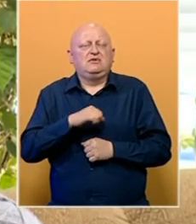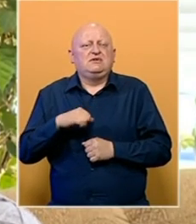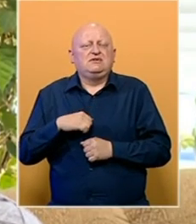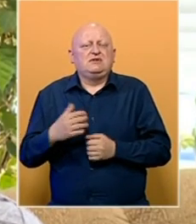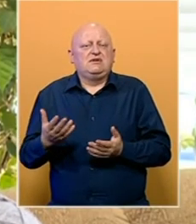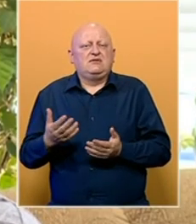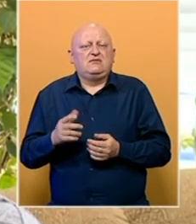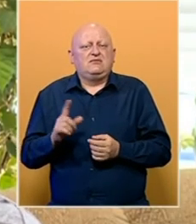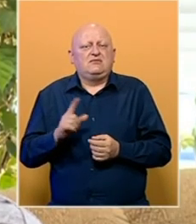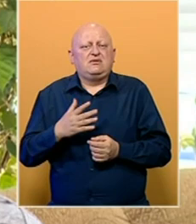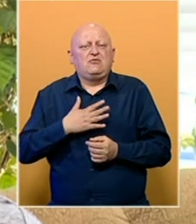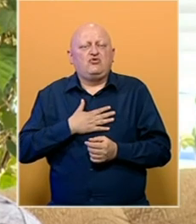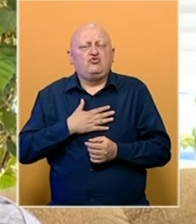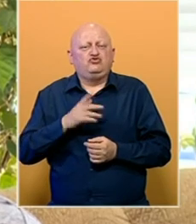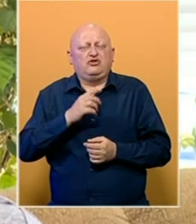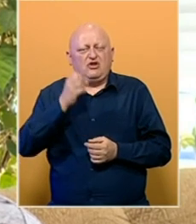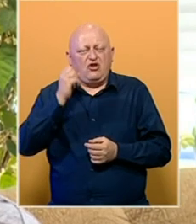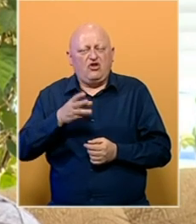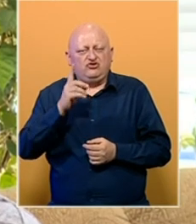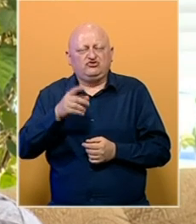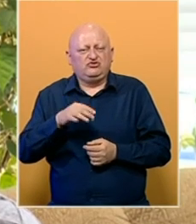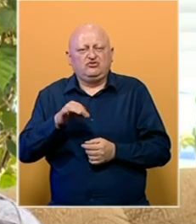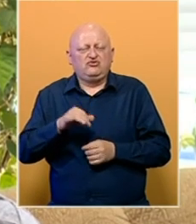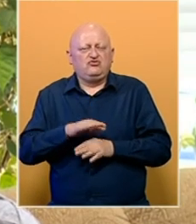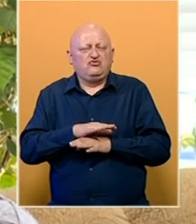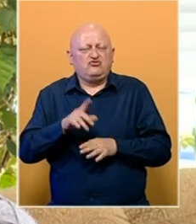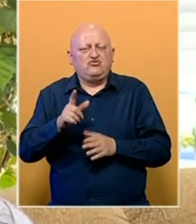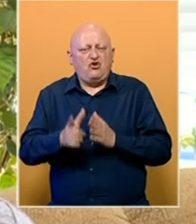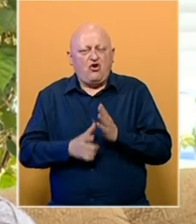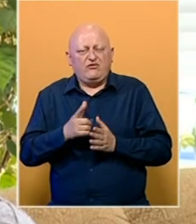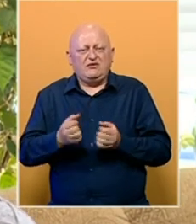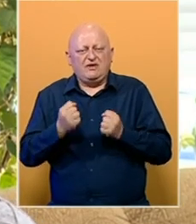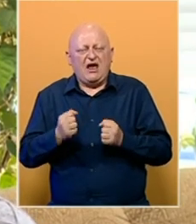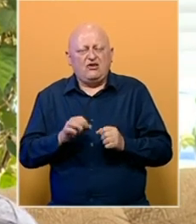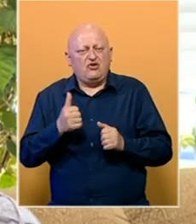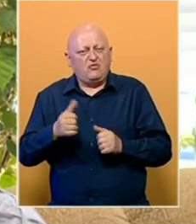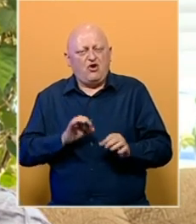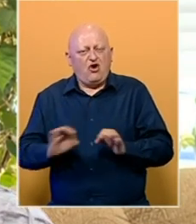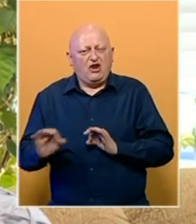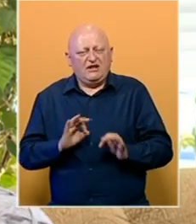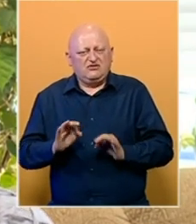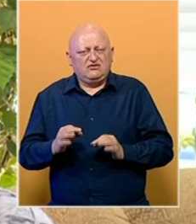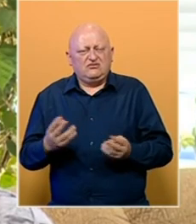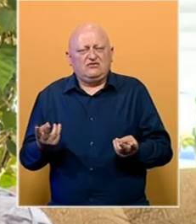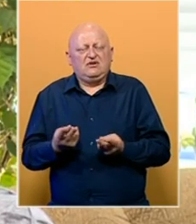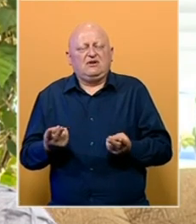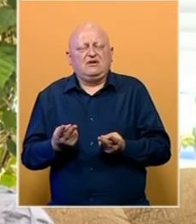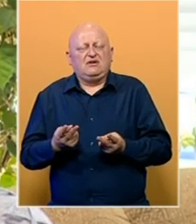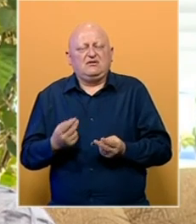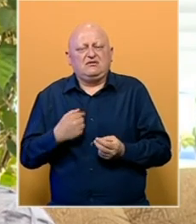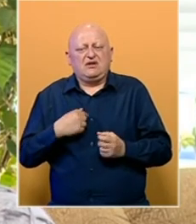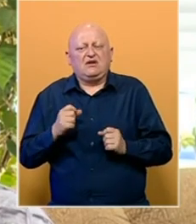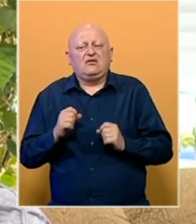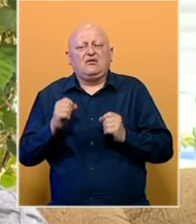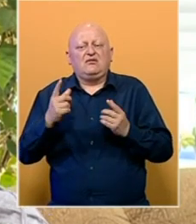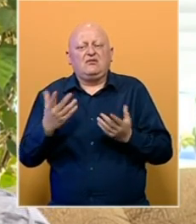nema dušu može reći nešto loše, zaista su u to vrijeme bili jako organizovani. Ja sam se